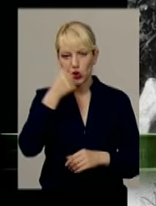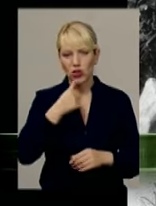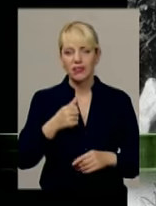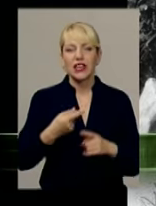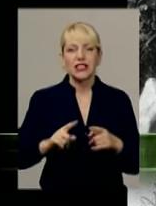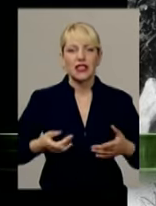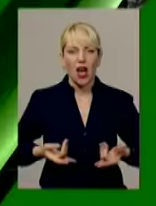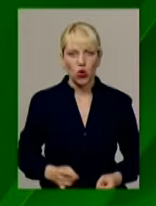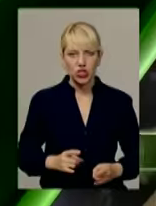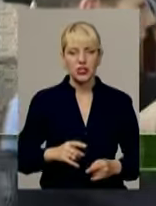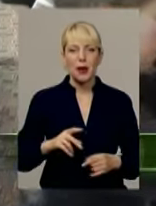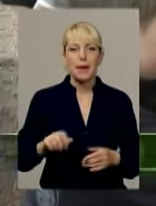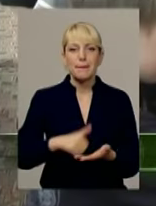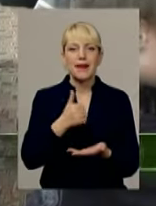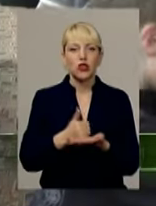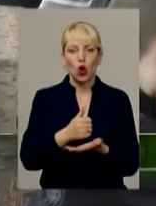Шептицького.